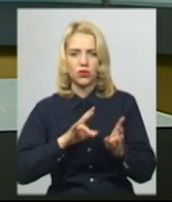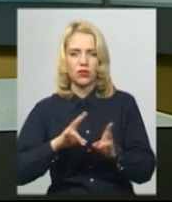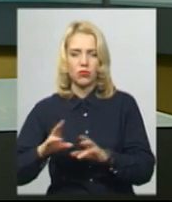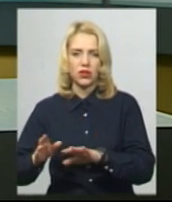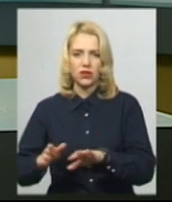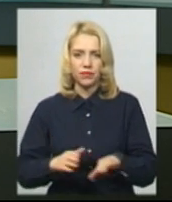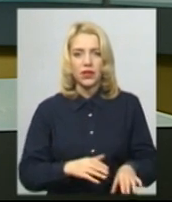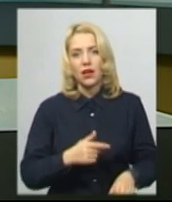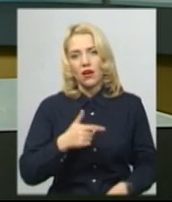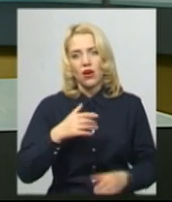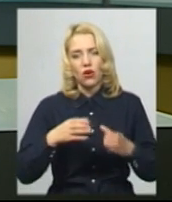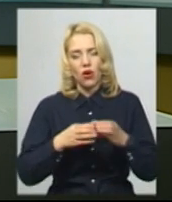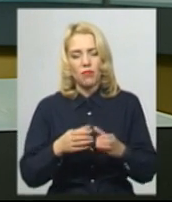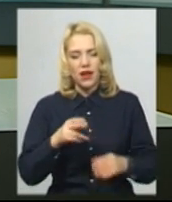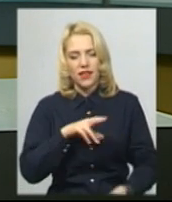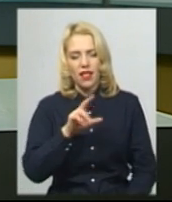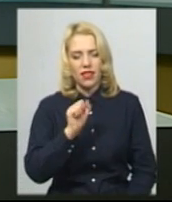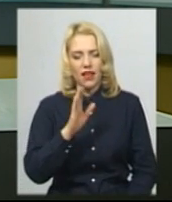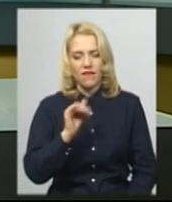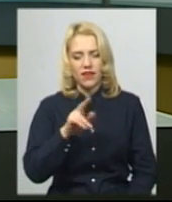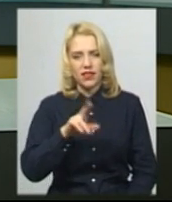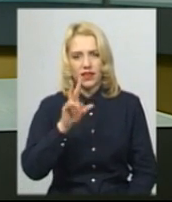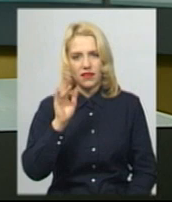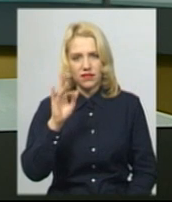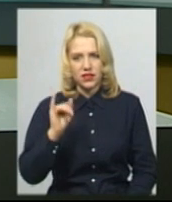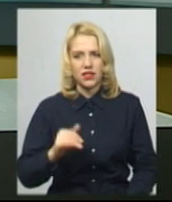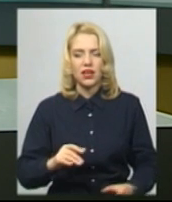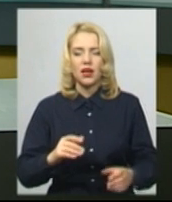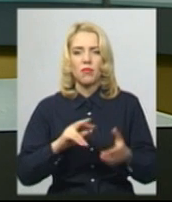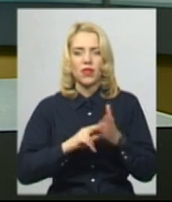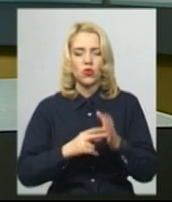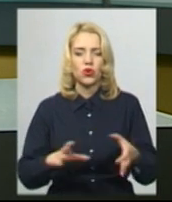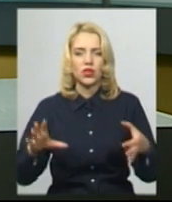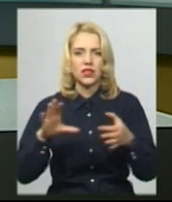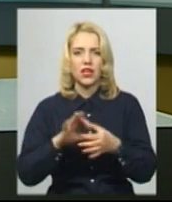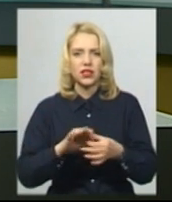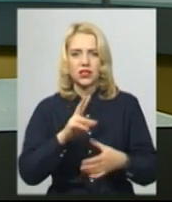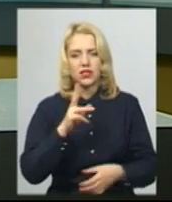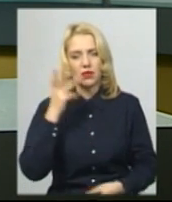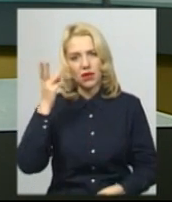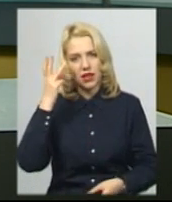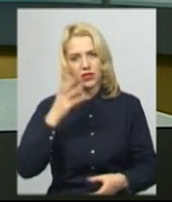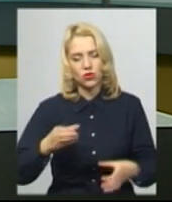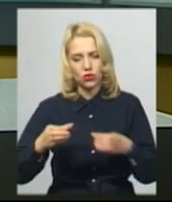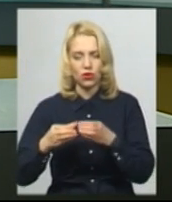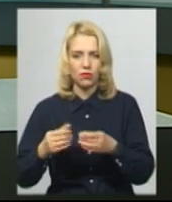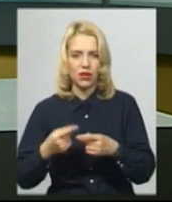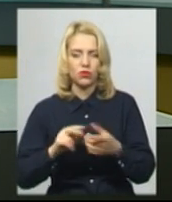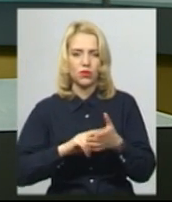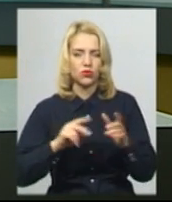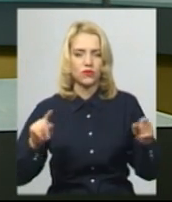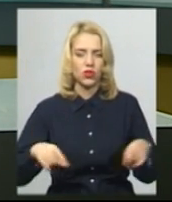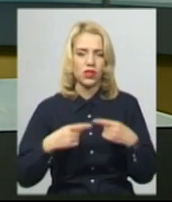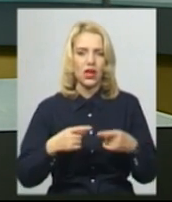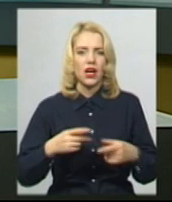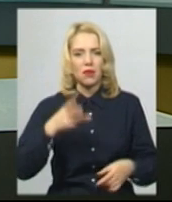Давидківці планує об'єднатися з громадою Хмельницькою, утворивши Хмельницьку об'єднану територіальну громаду. Про це каже Давидковецький сільський